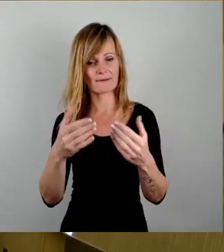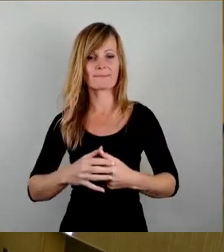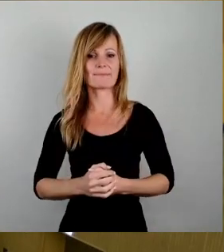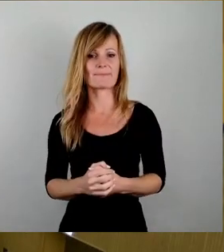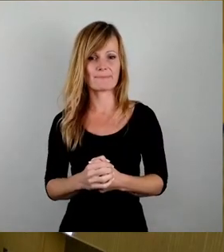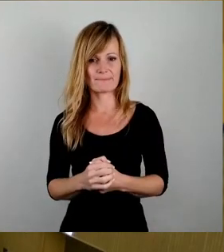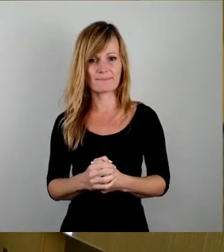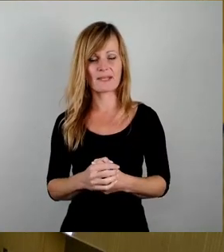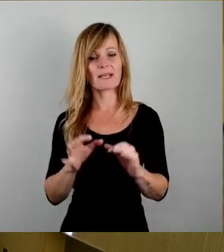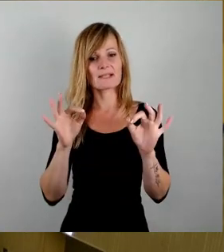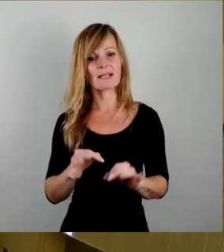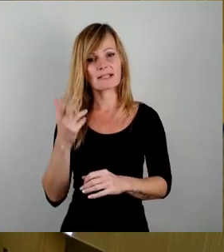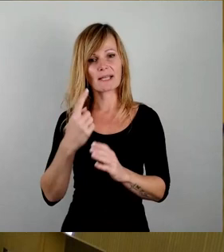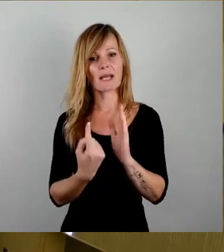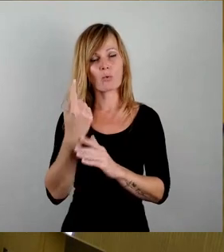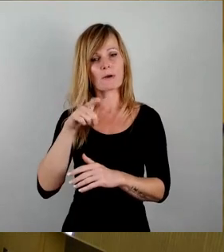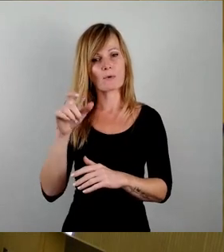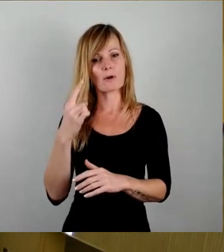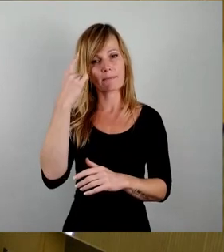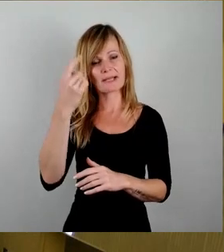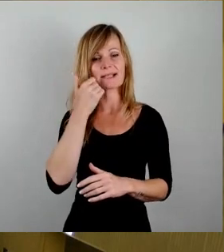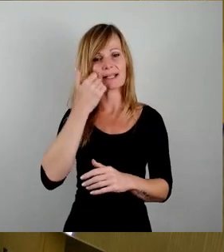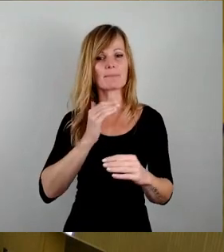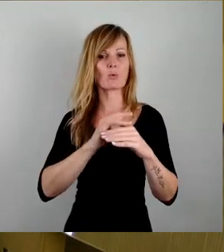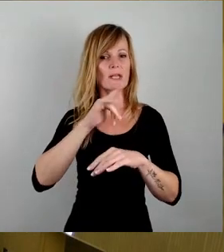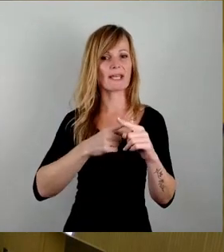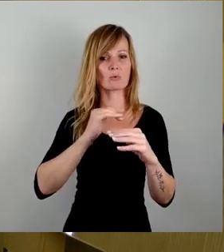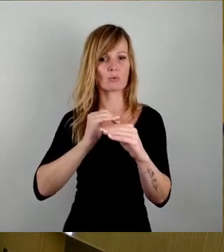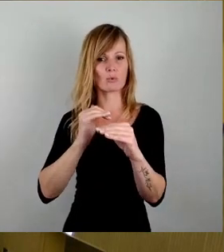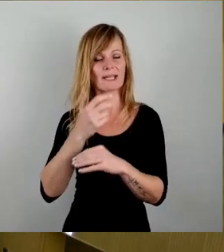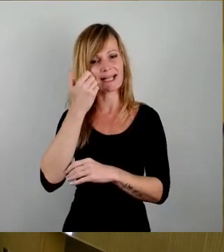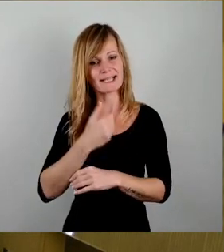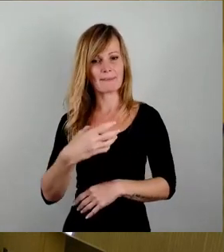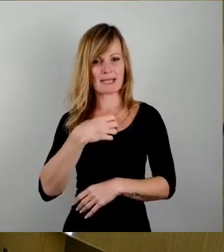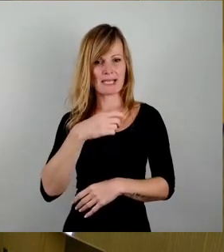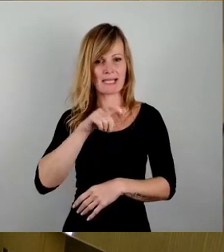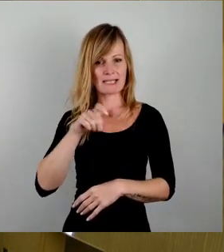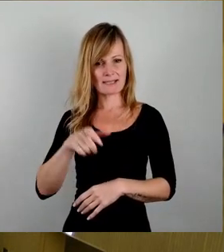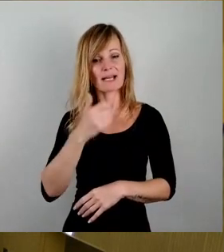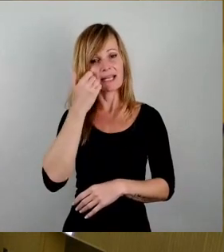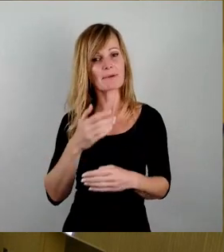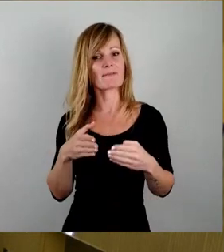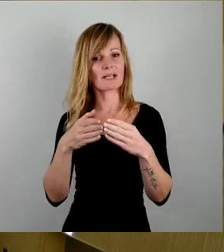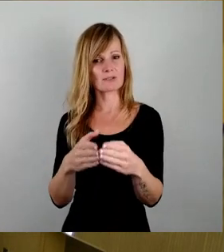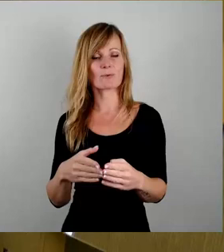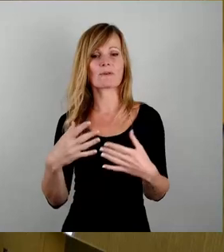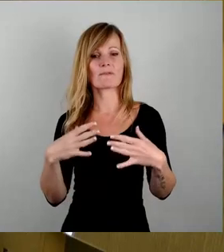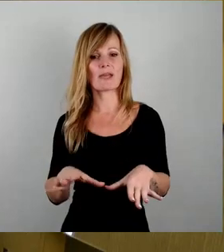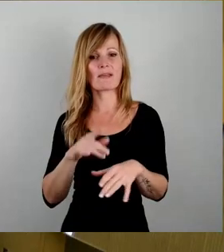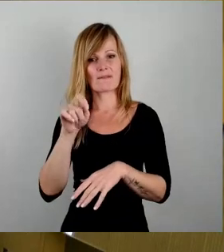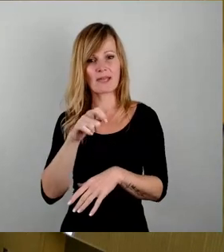Sehr geehrter Herr Oberbürgermeister, liebe Kolleginnen und Kollegen, liebe Dresdnerinnen und Dresdner, liebe Fraktionen, Freie Wähler, Freie Bürger.